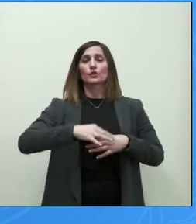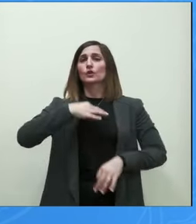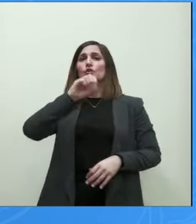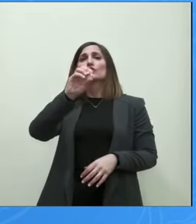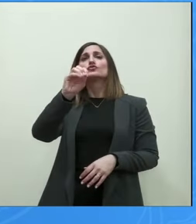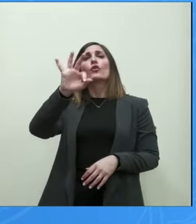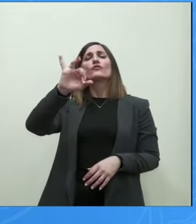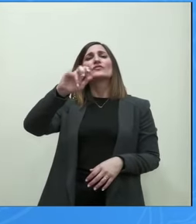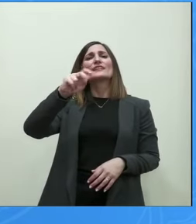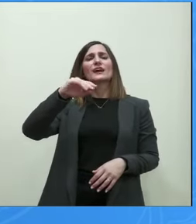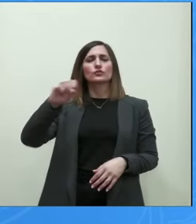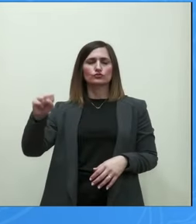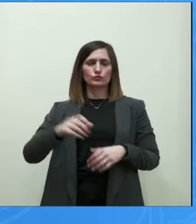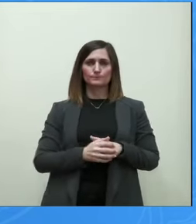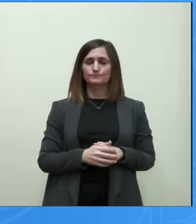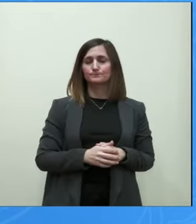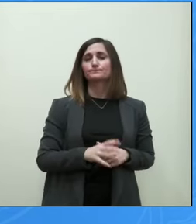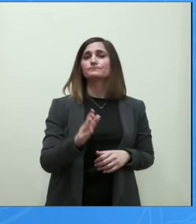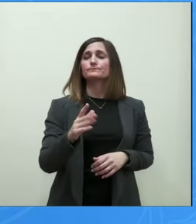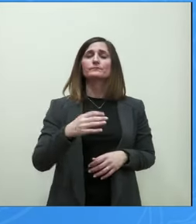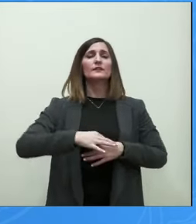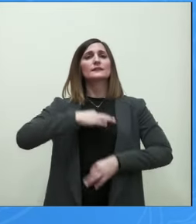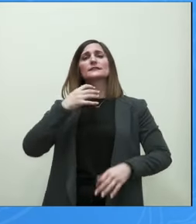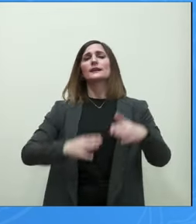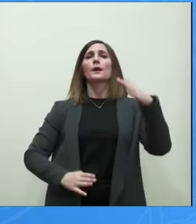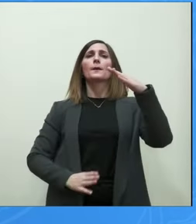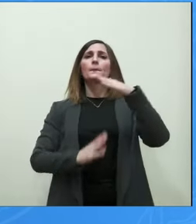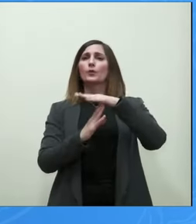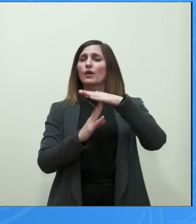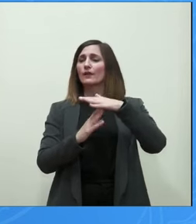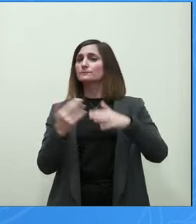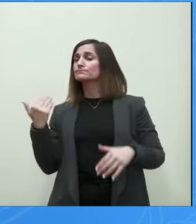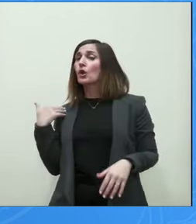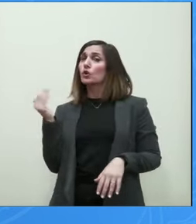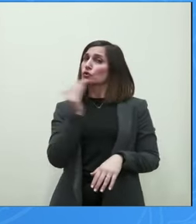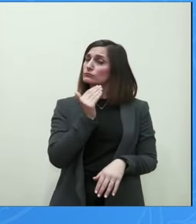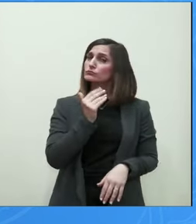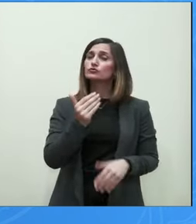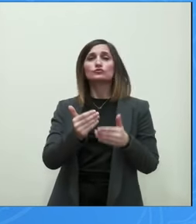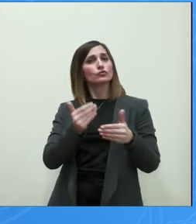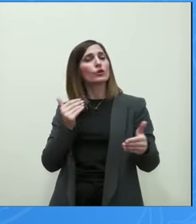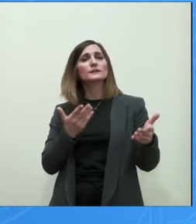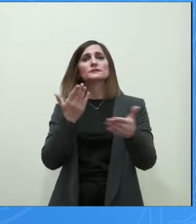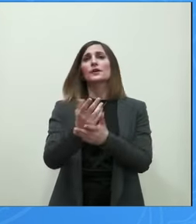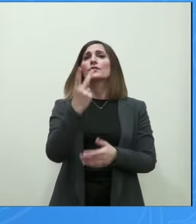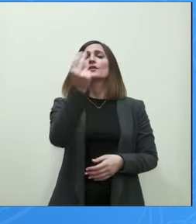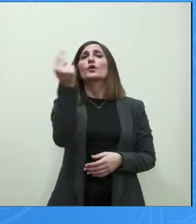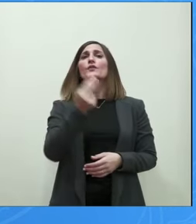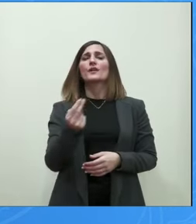Κύριε Πρόεδρε, έγκαιρα, συγγνώμη, σας καταθέσαμε δύο θέματα για να μπουν για συζήτηση.